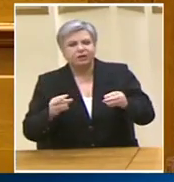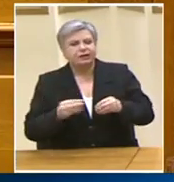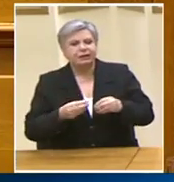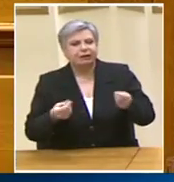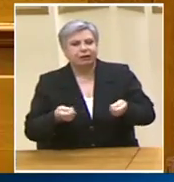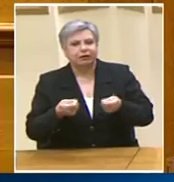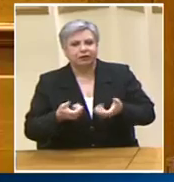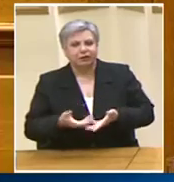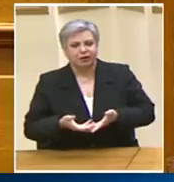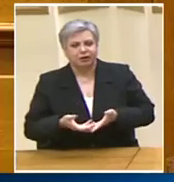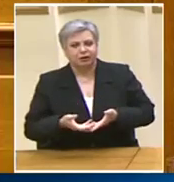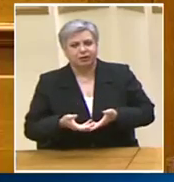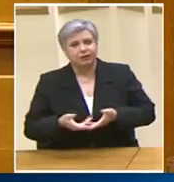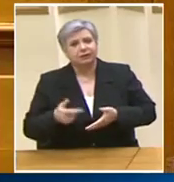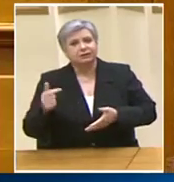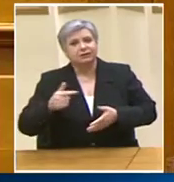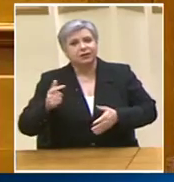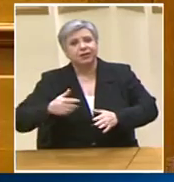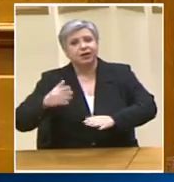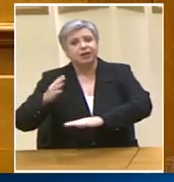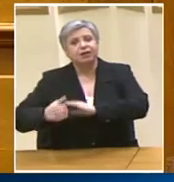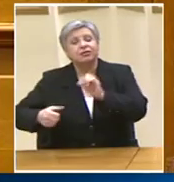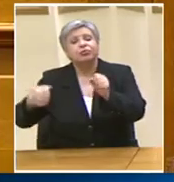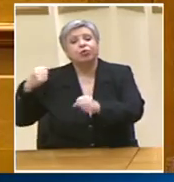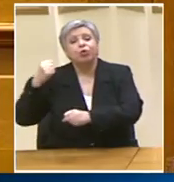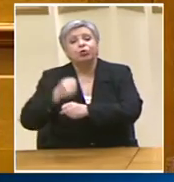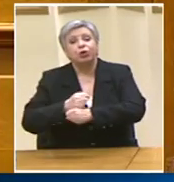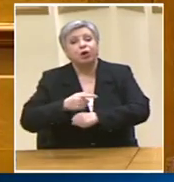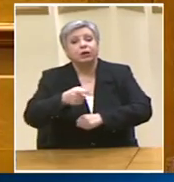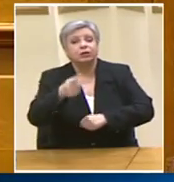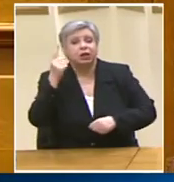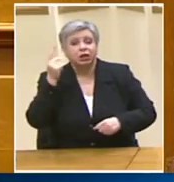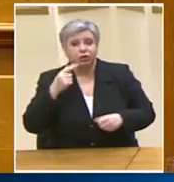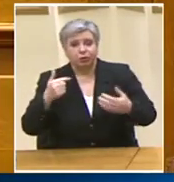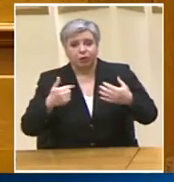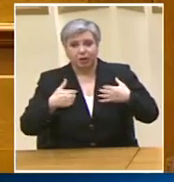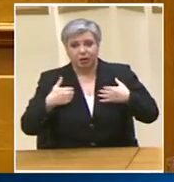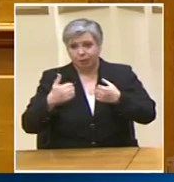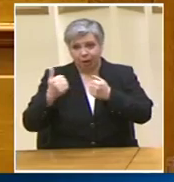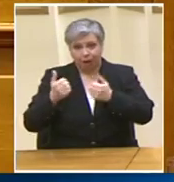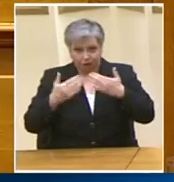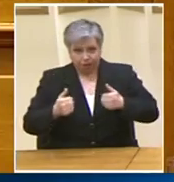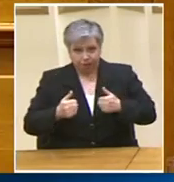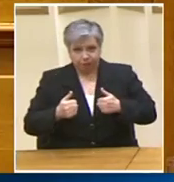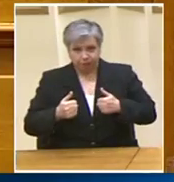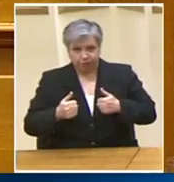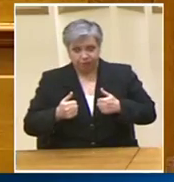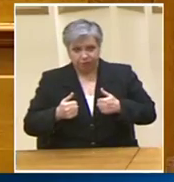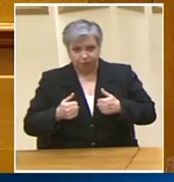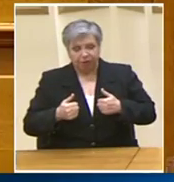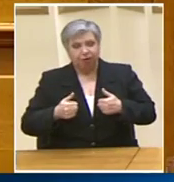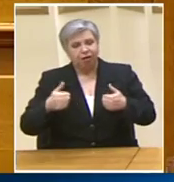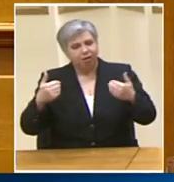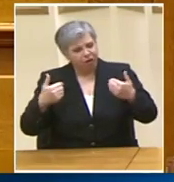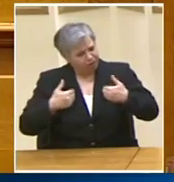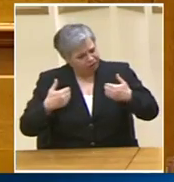ότι τόσα χρόνια Εμείς δεν δεχόμασταν πιέσεις από την ελληνικό εταιρεία Να νομοθετήσουμε Αλλά εμείς